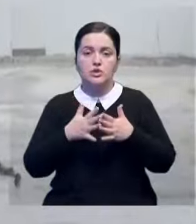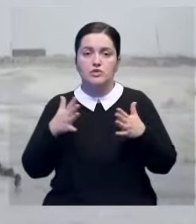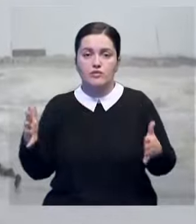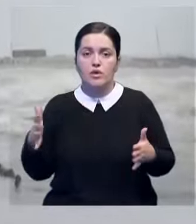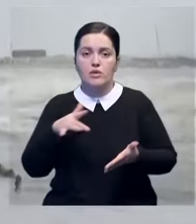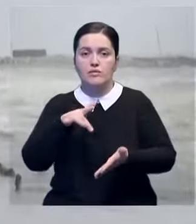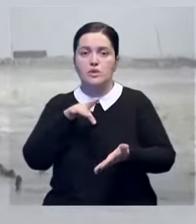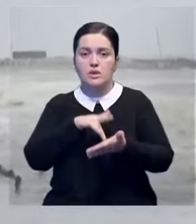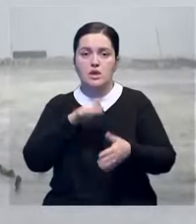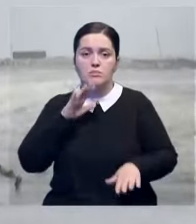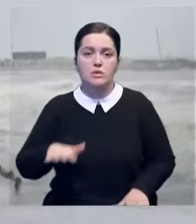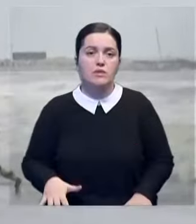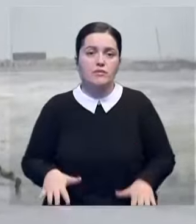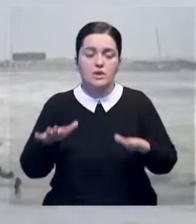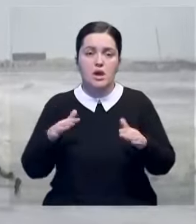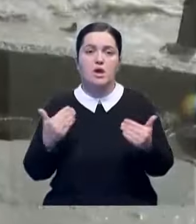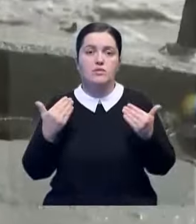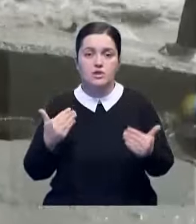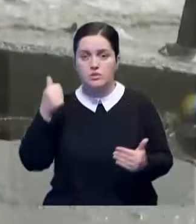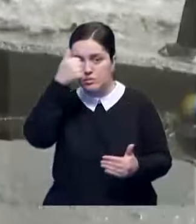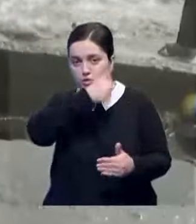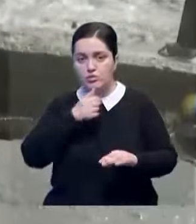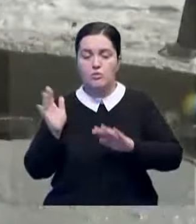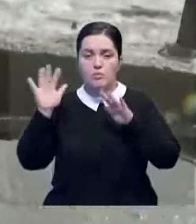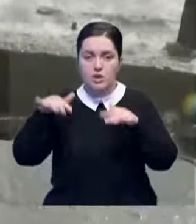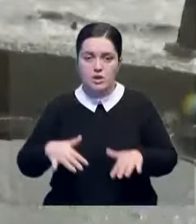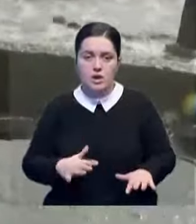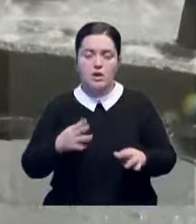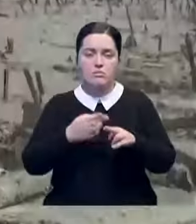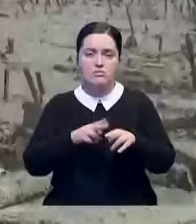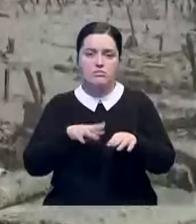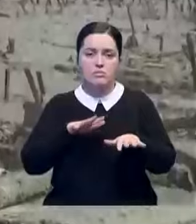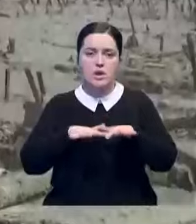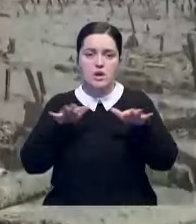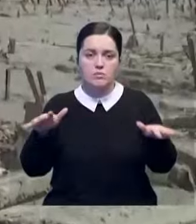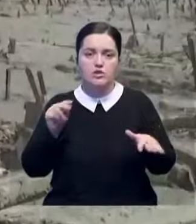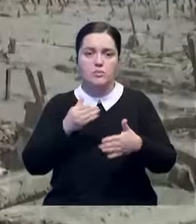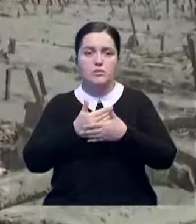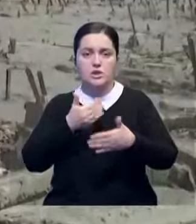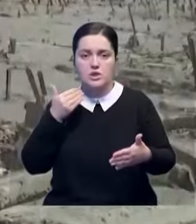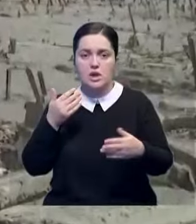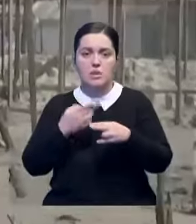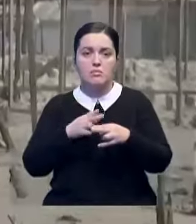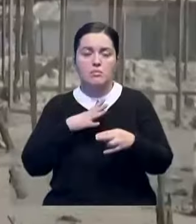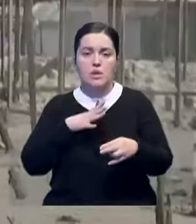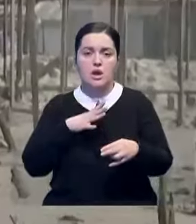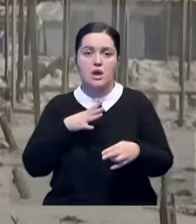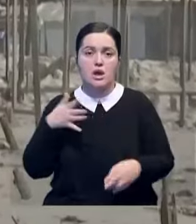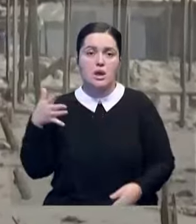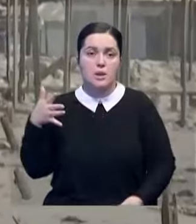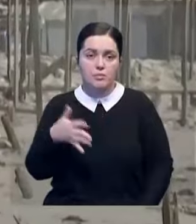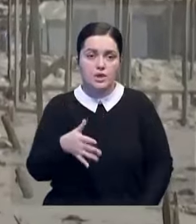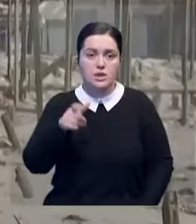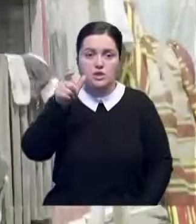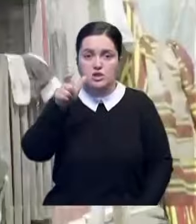большинство районов города затопила вода. А в нынешнем году море выходило из берегов активнее, чем прежде. В результате здесь